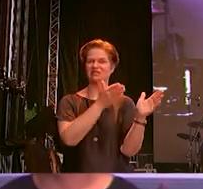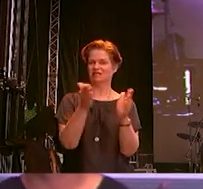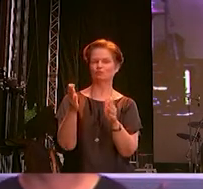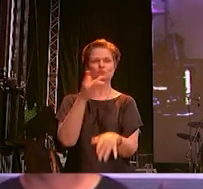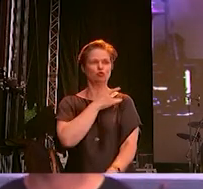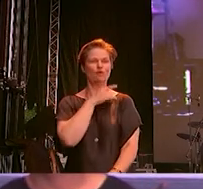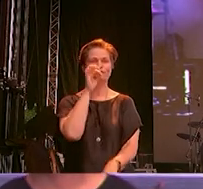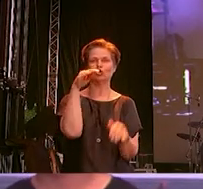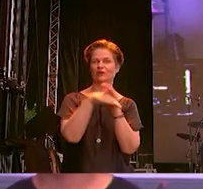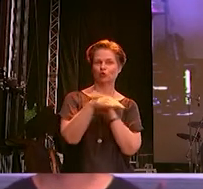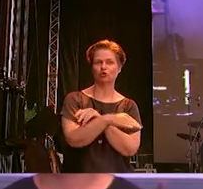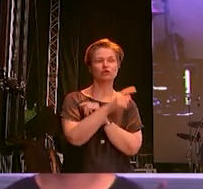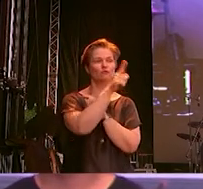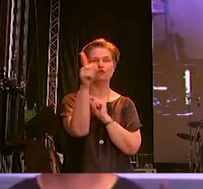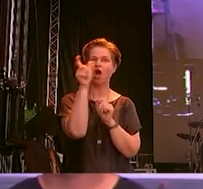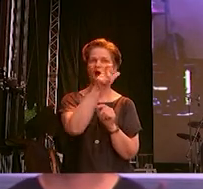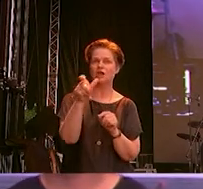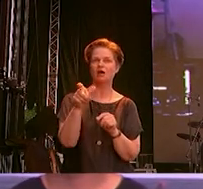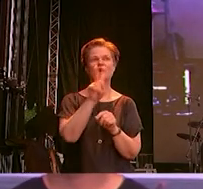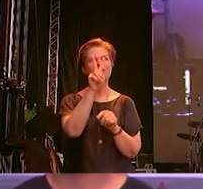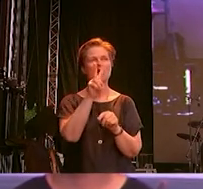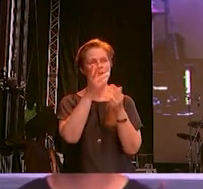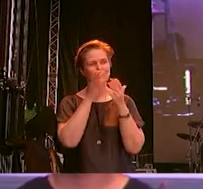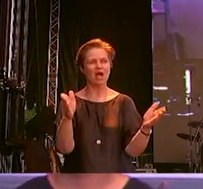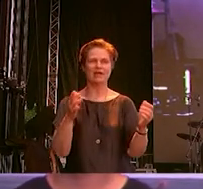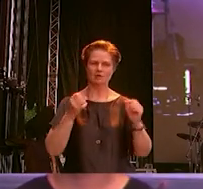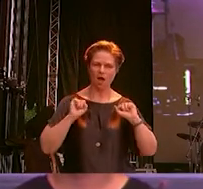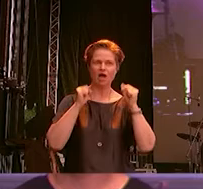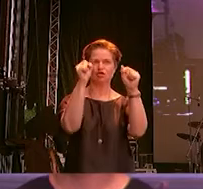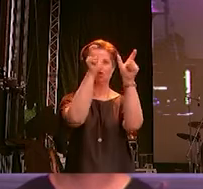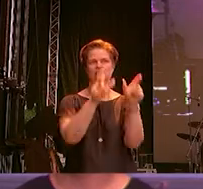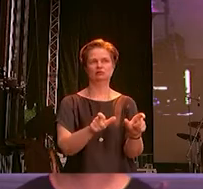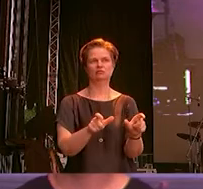für Geflüchtete und auch für jene, die sich für Menschenrechte und Demokratie engagieren.